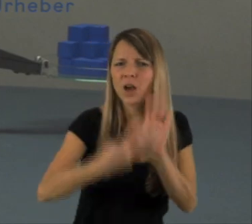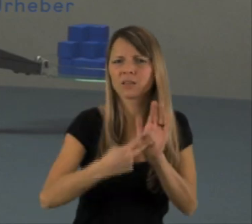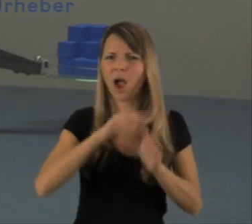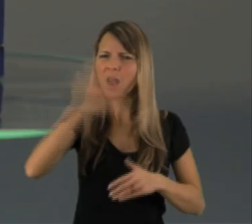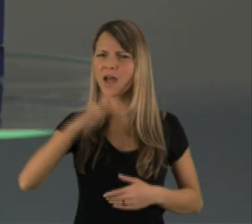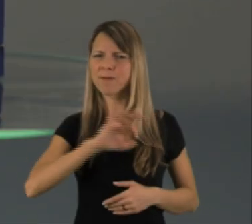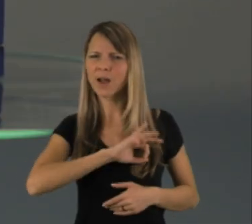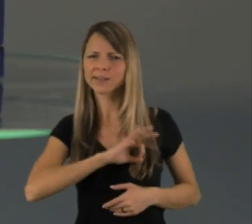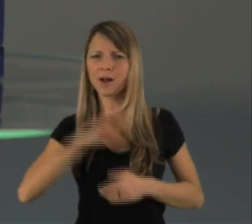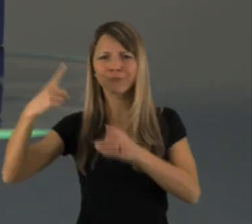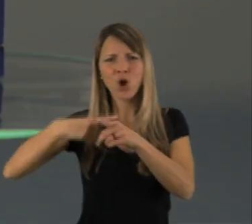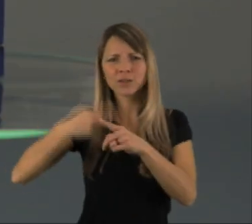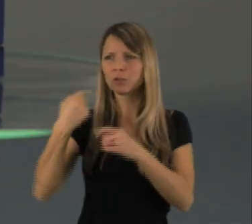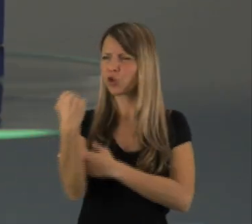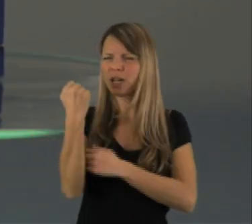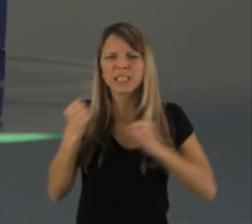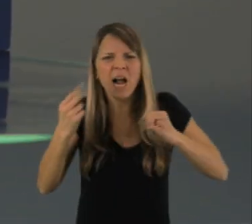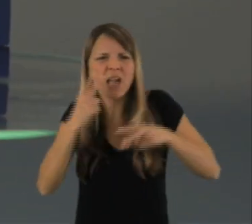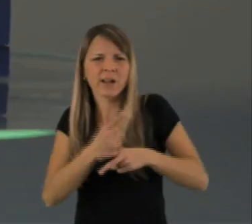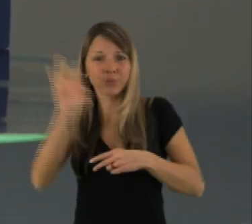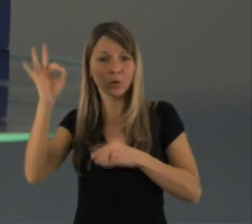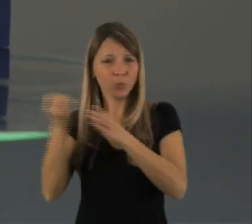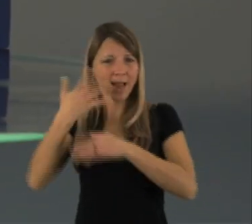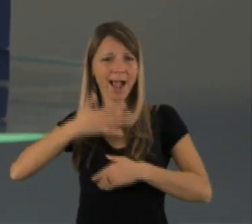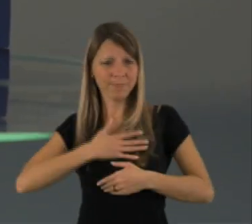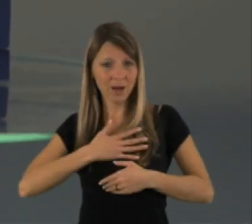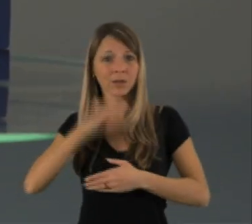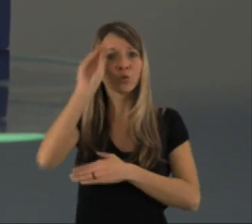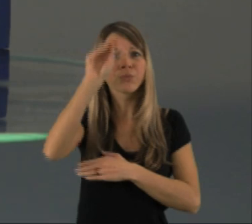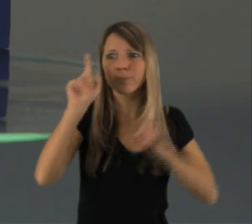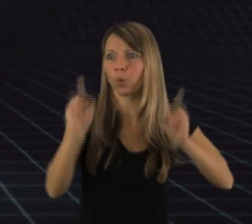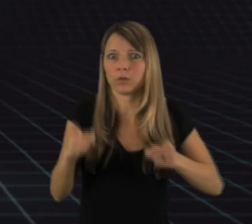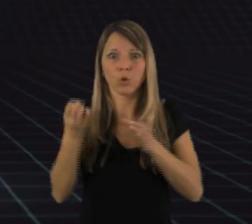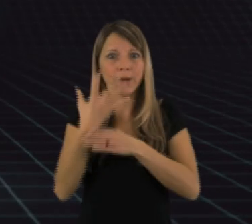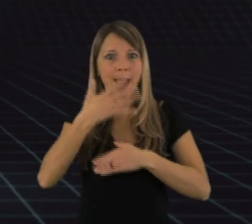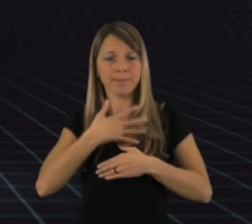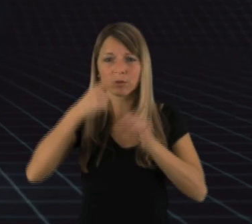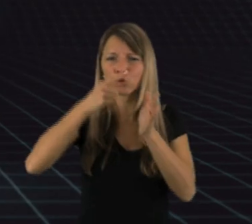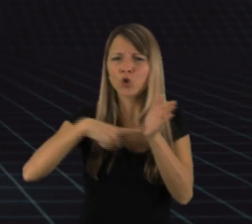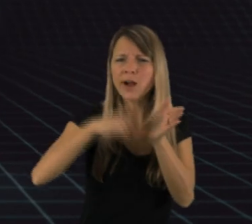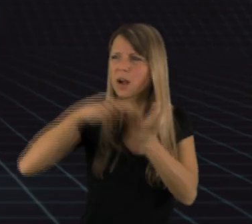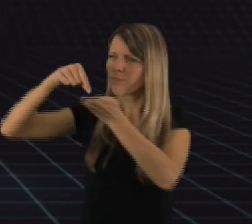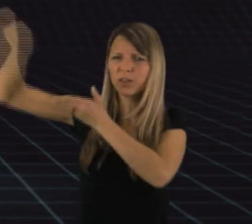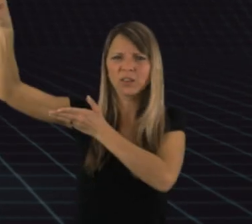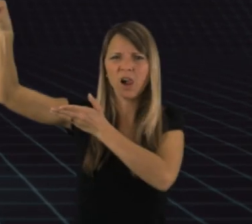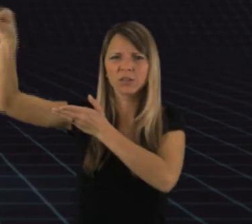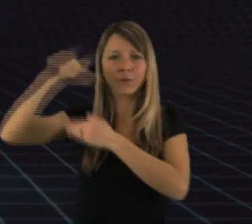werden. Politiker aller Parteien fordern eine Stärkung der Rechte der Urheber. Aber braucht es dafür eine gesetzlich geregelte Abgabe?